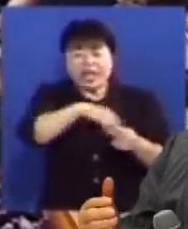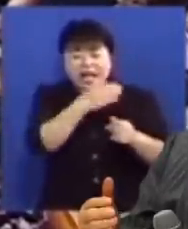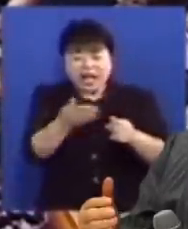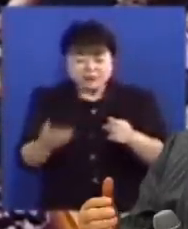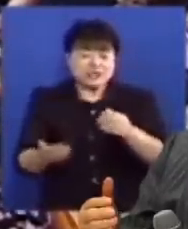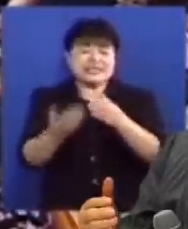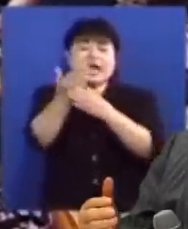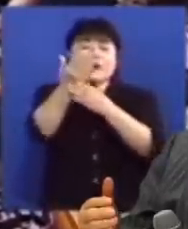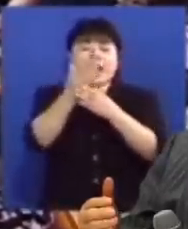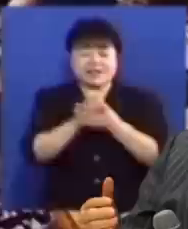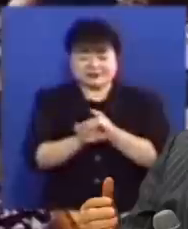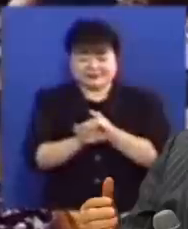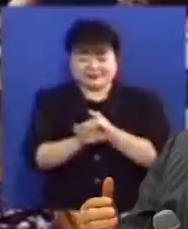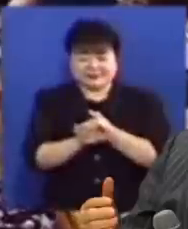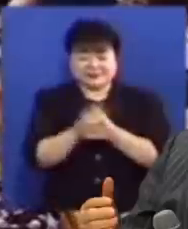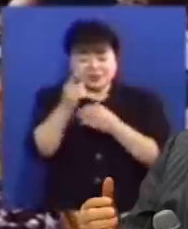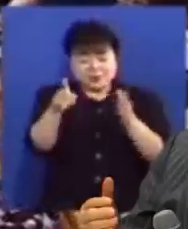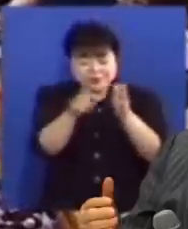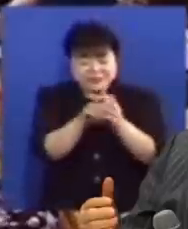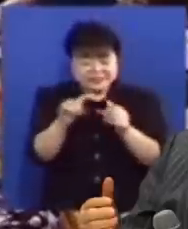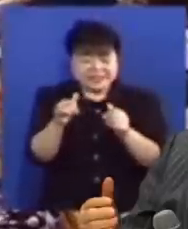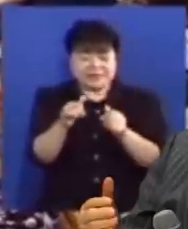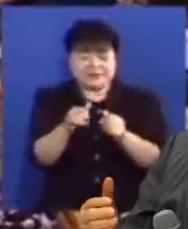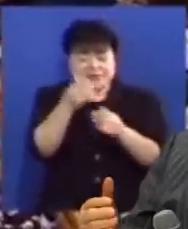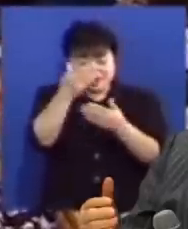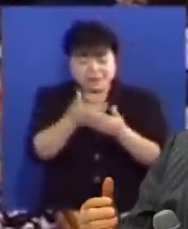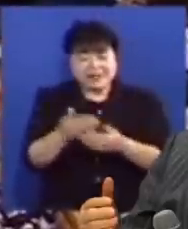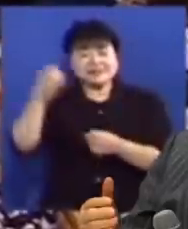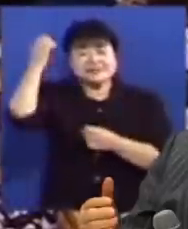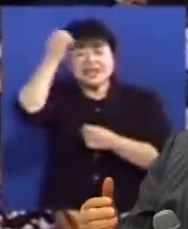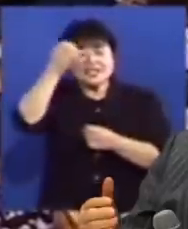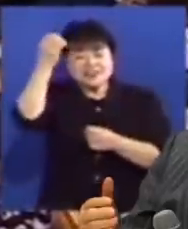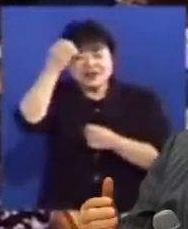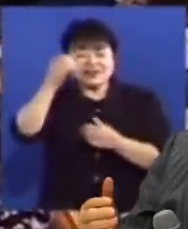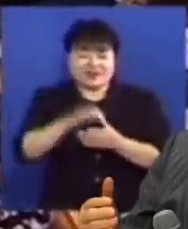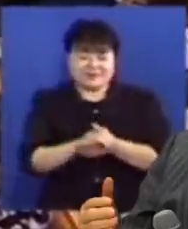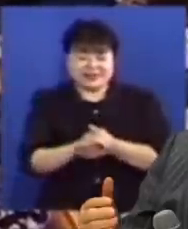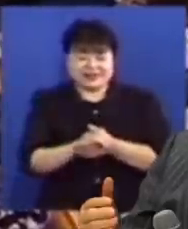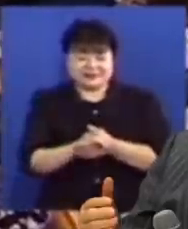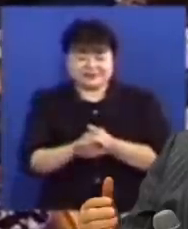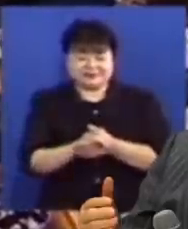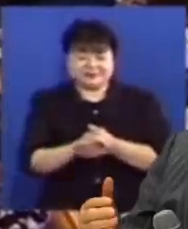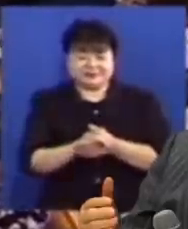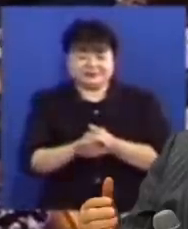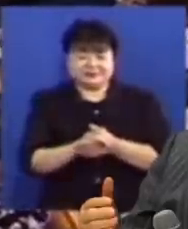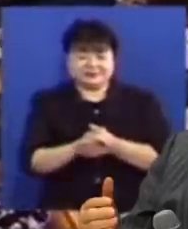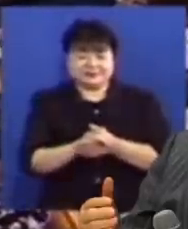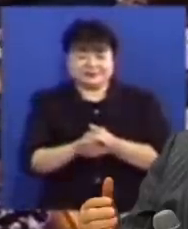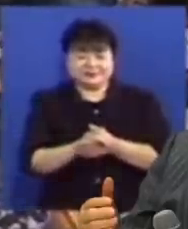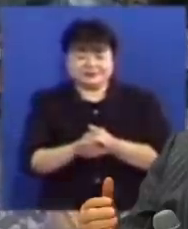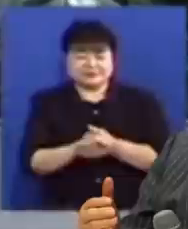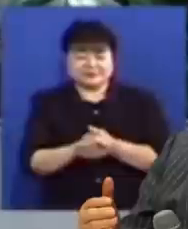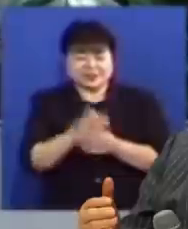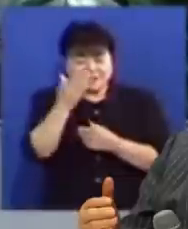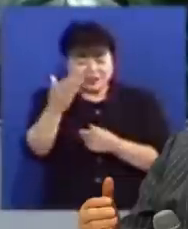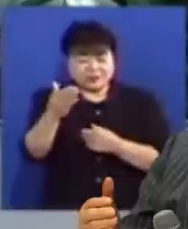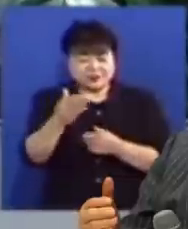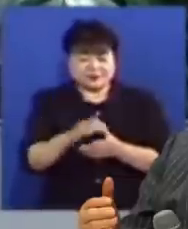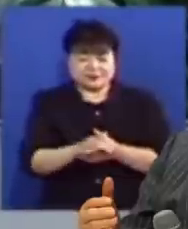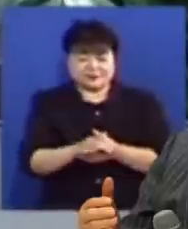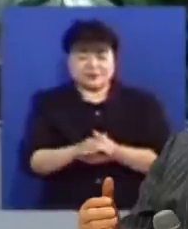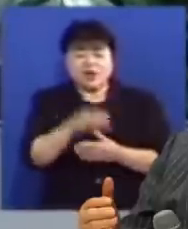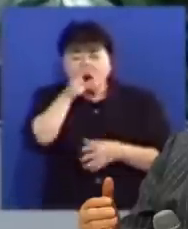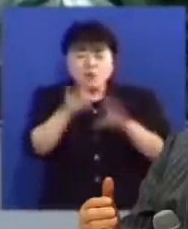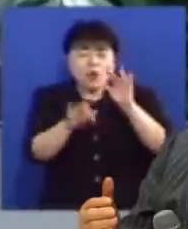흘러나오리라 하시니 이는 그를 믿는 자들이 받을 성령을 가리켜 말씀하신 것이라 여러분 제가 아주